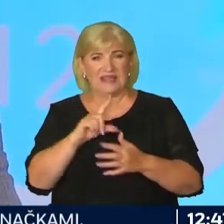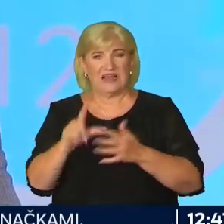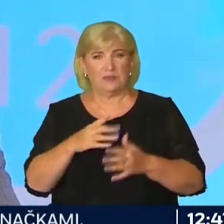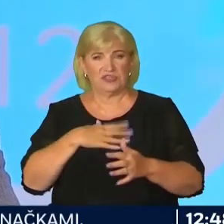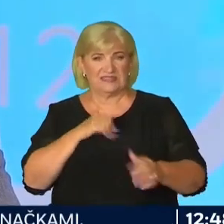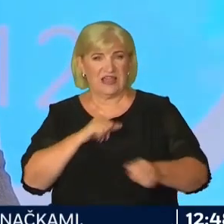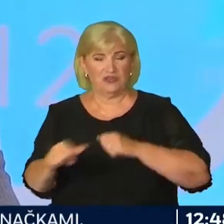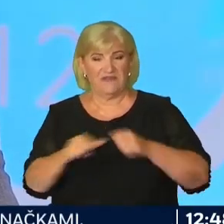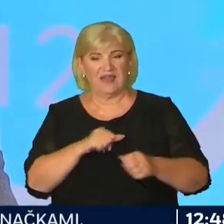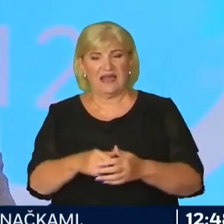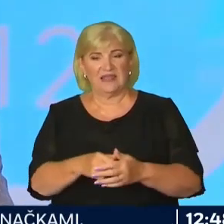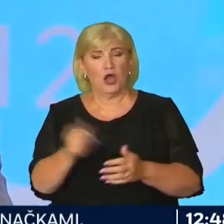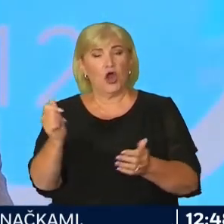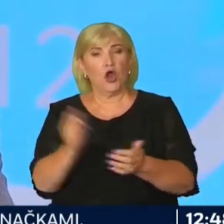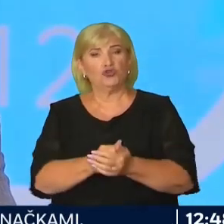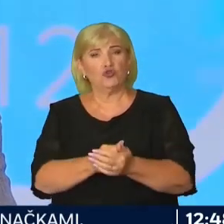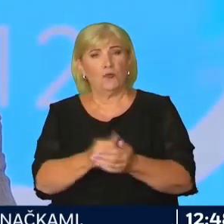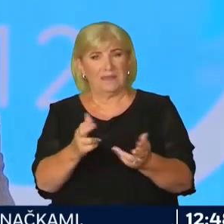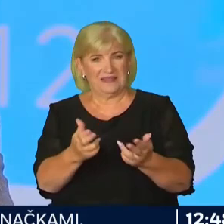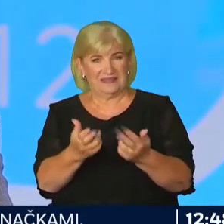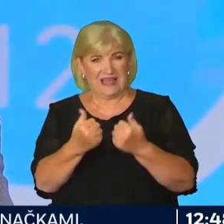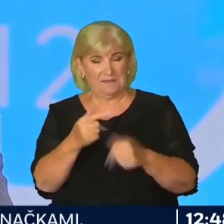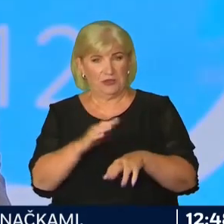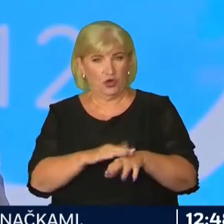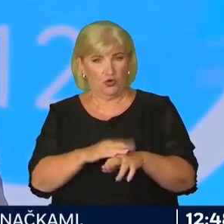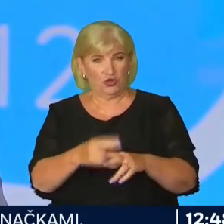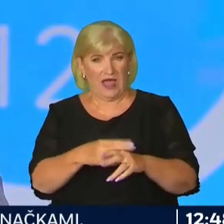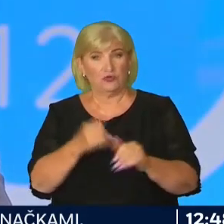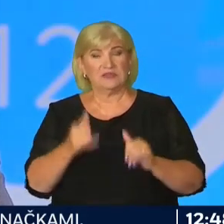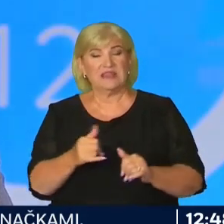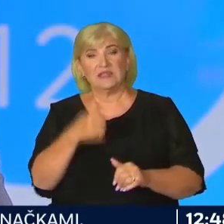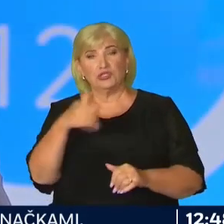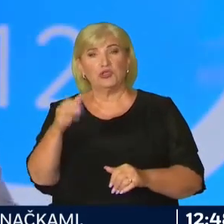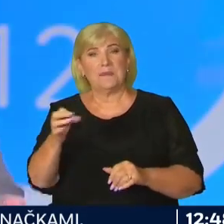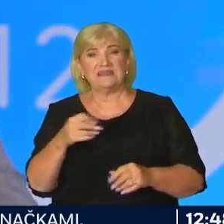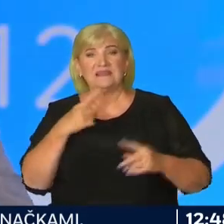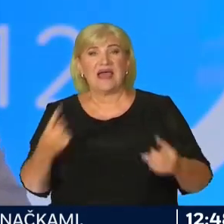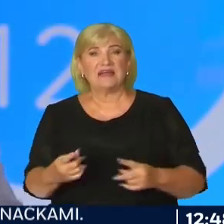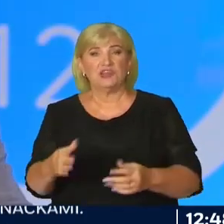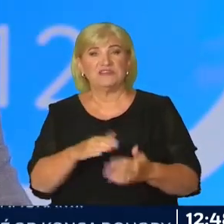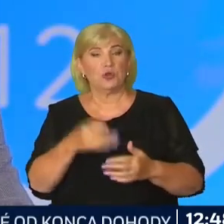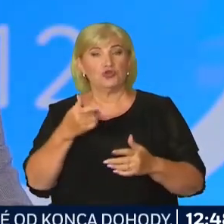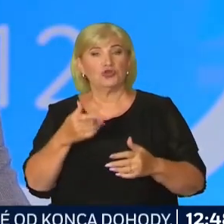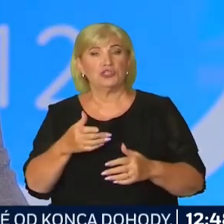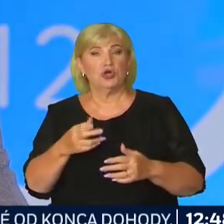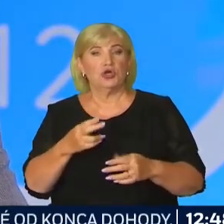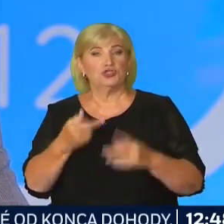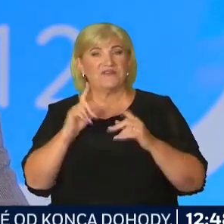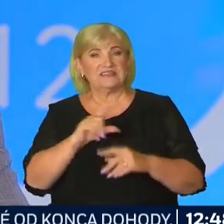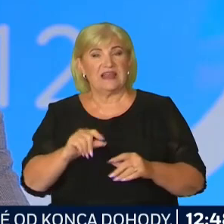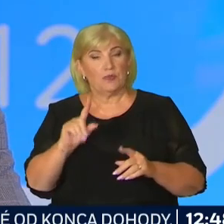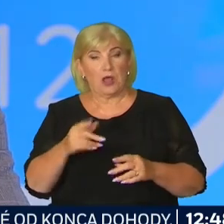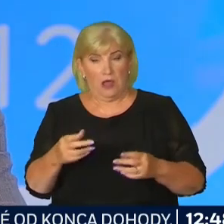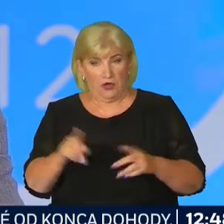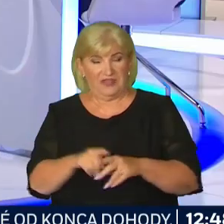vlády odkúpiť Transpetrol naspäť do rúk štátu a dnes je to 100% akciová spoločnosť. A pokiaľ ide o slovenské elektrárnie,